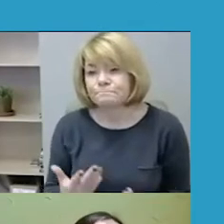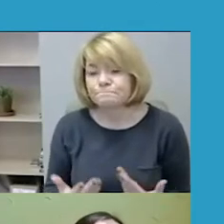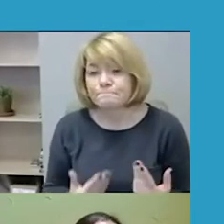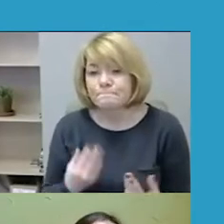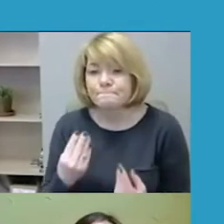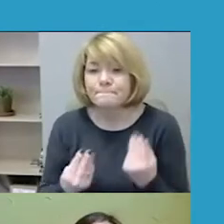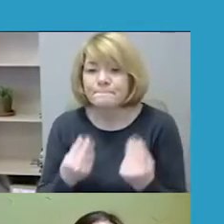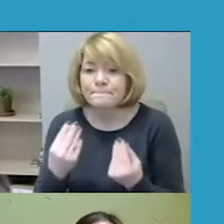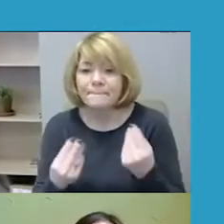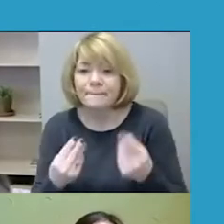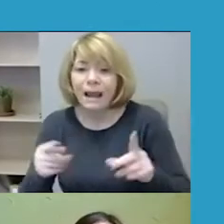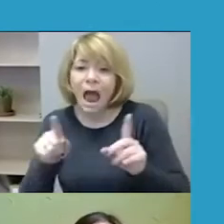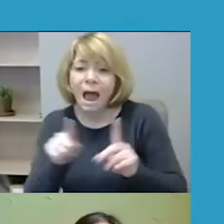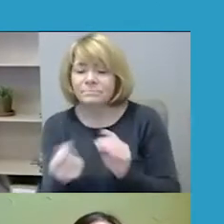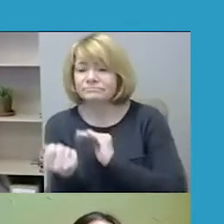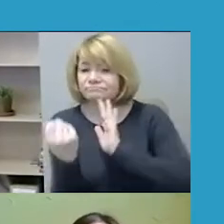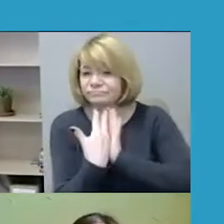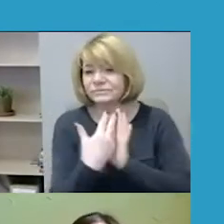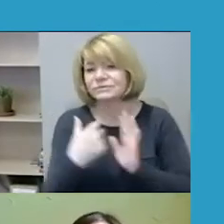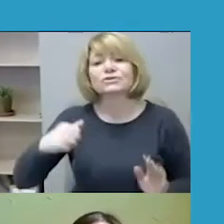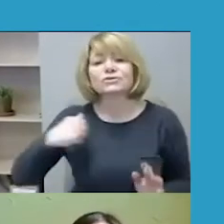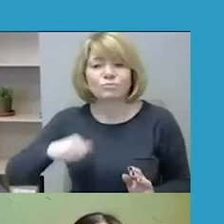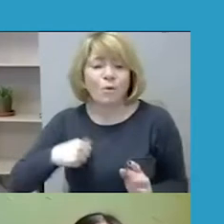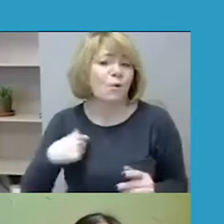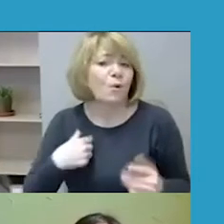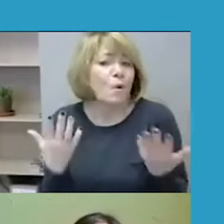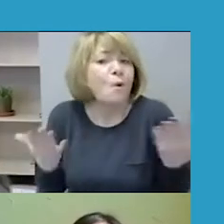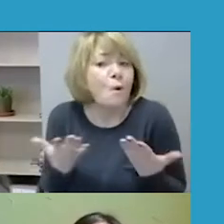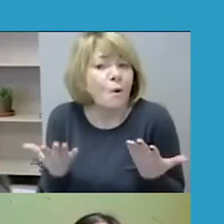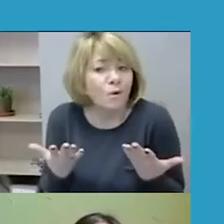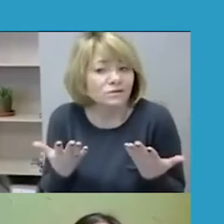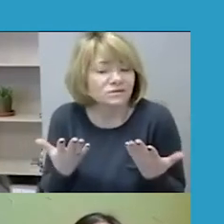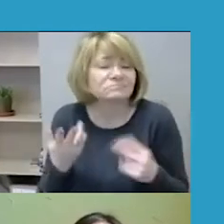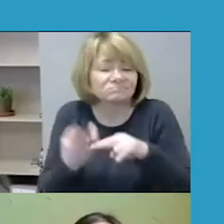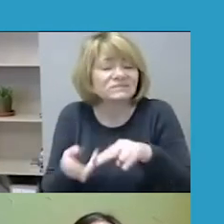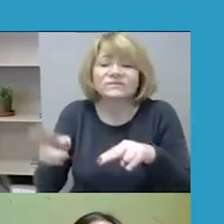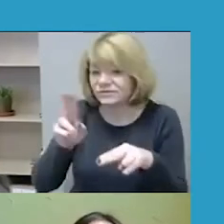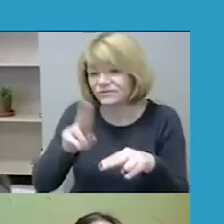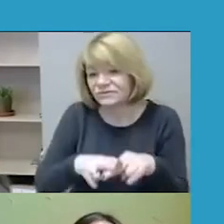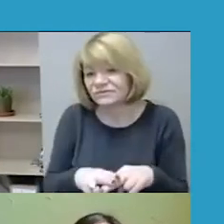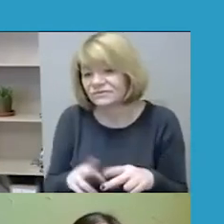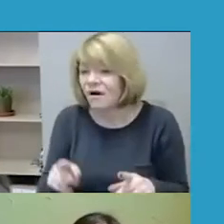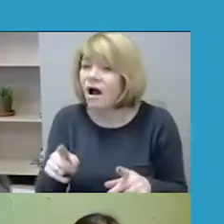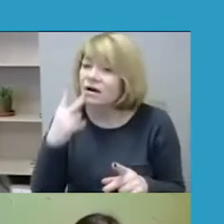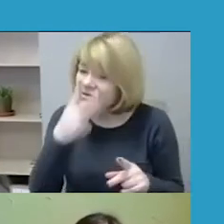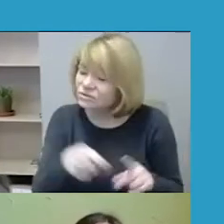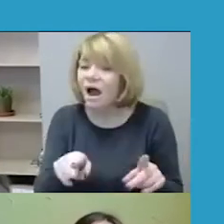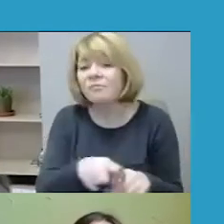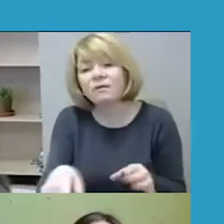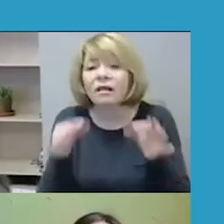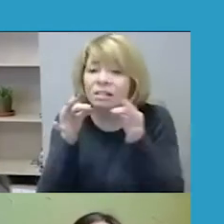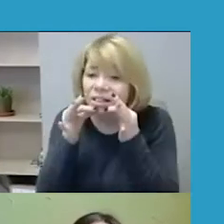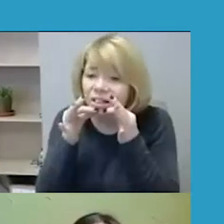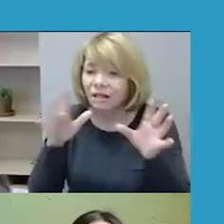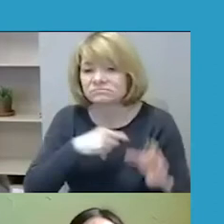nutaikyti į asmens tą patybę, kas labiau pažeidžiai ir dėl to jie yra iš tikrųjų laikomi labiau pažeidžiamais asmenimis ir